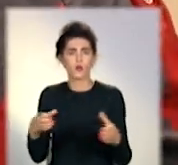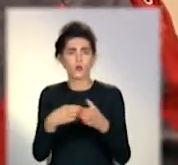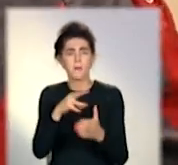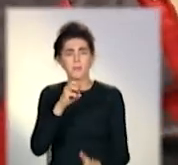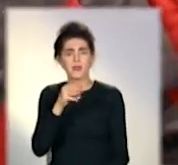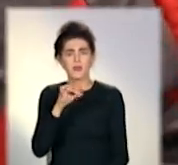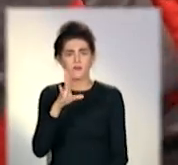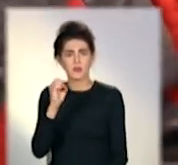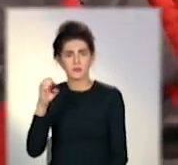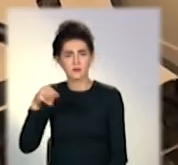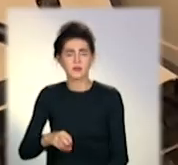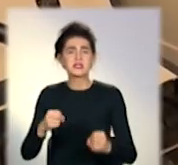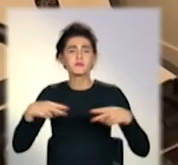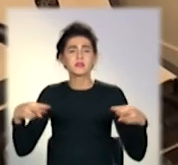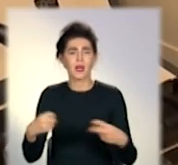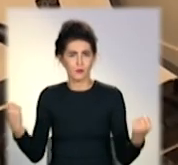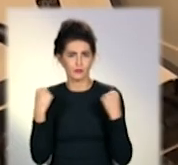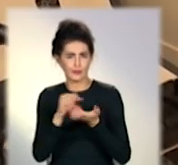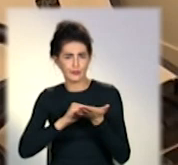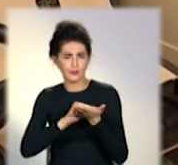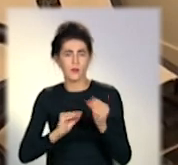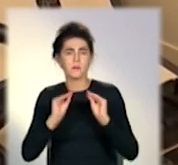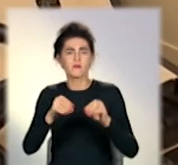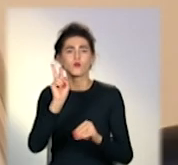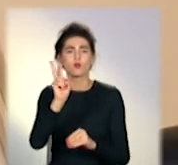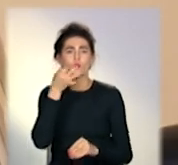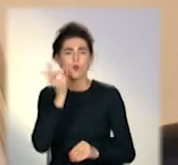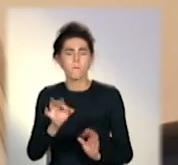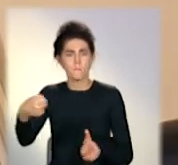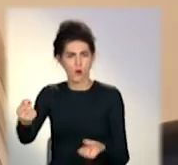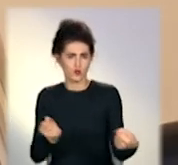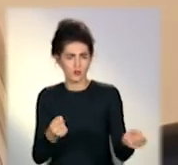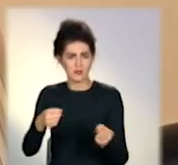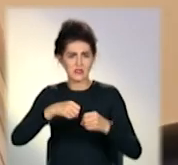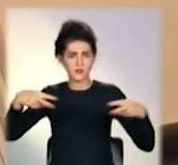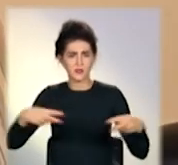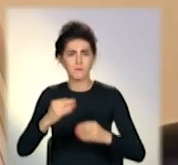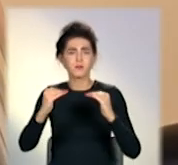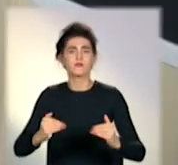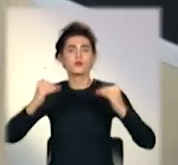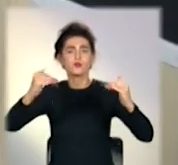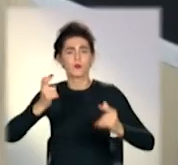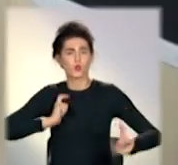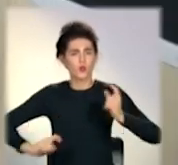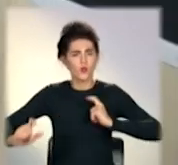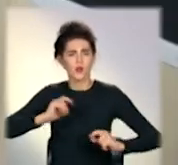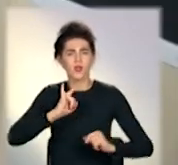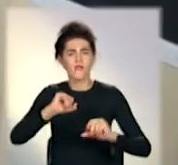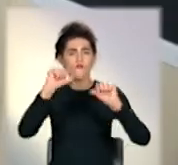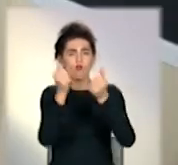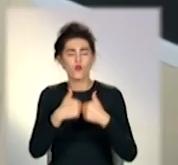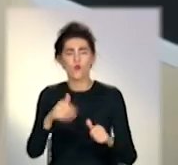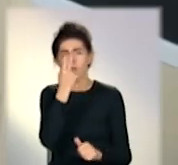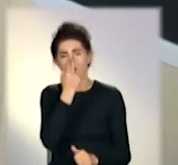встановили спеціальний тренажер для машиністів-тепловозу, який призначений для підвищення кваліфікацій та формування практичних